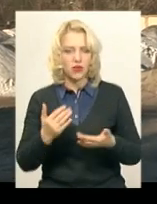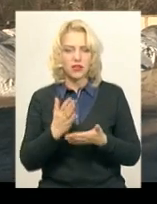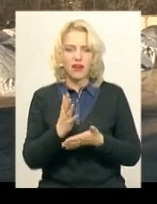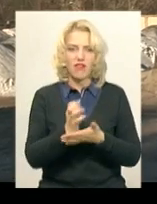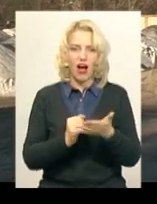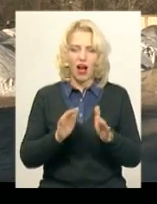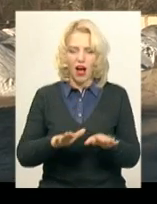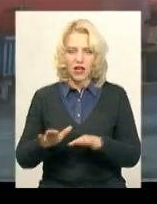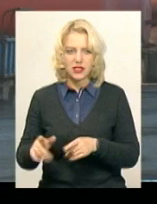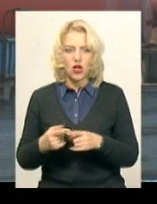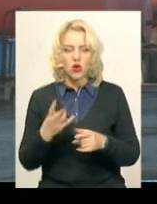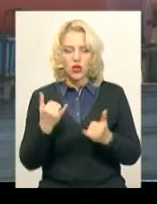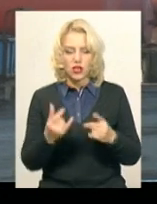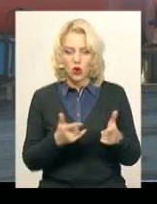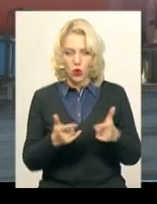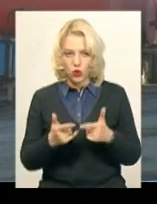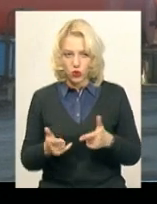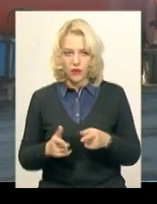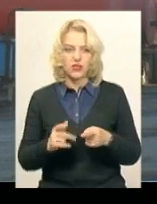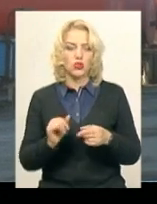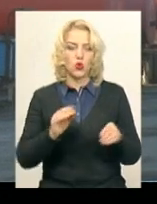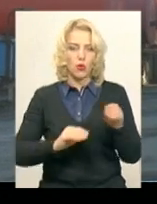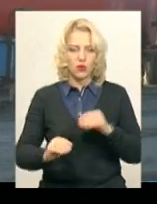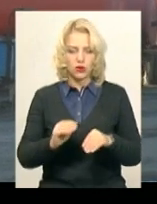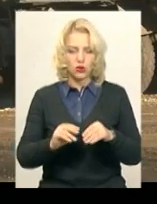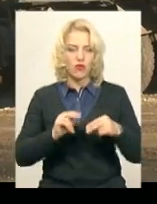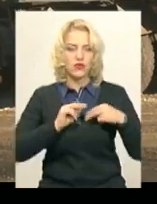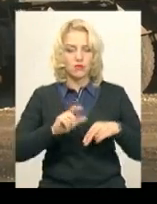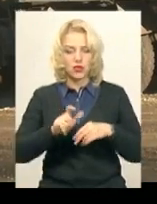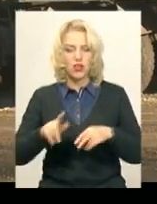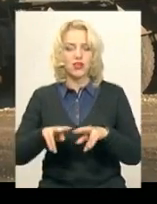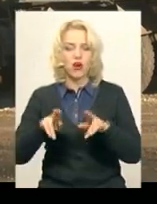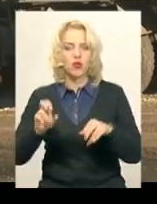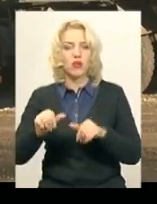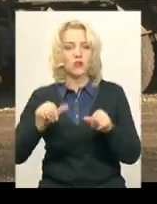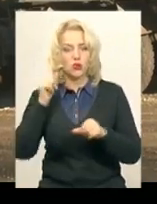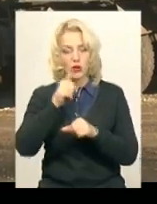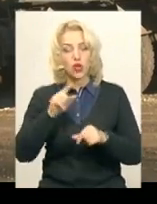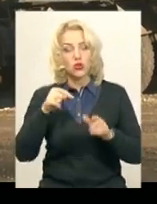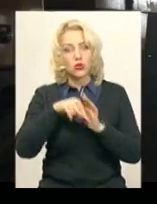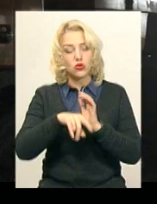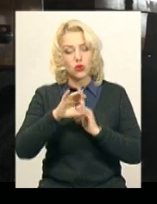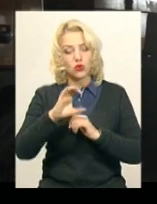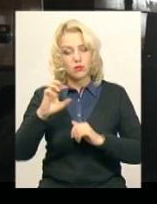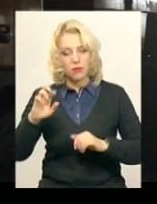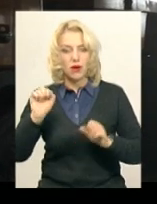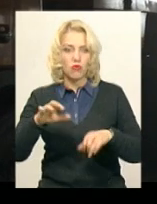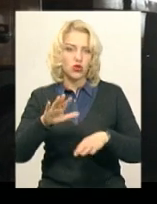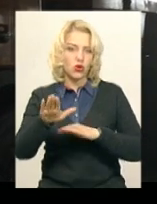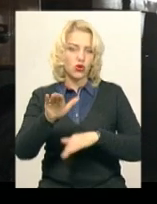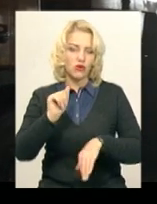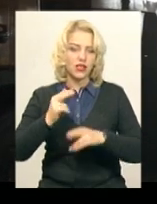нині готовність та укомплектованість персоналу така ж, як минулого року. Що ж стосується ОСББ, то вони можуть орендувати техніку для